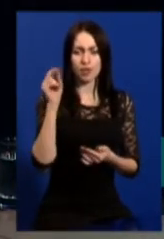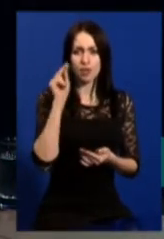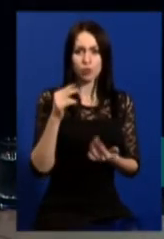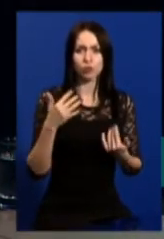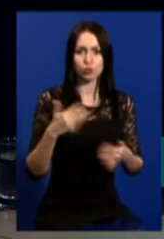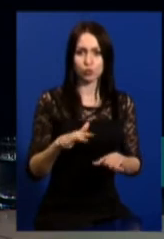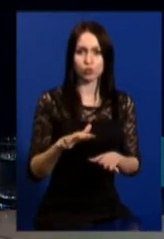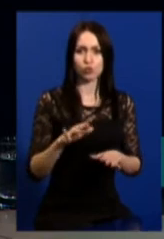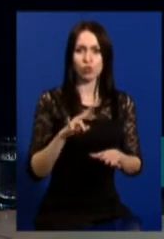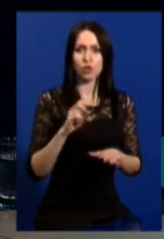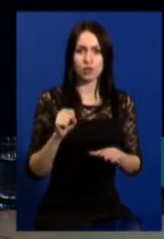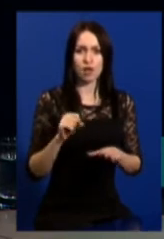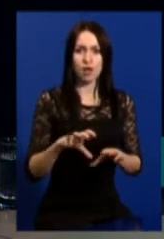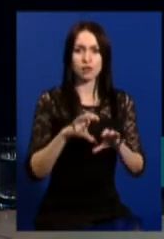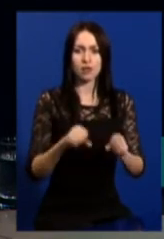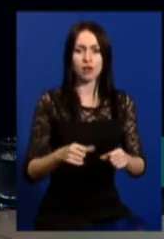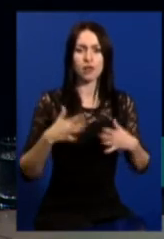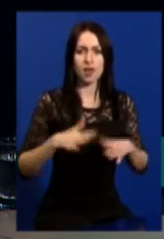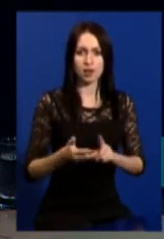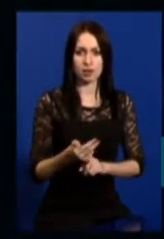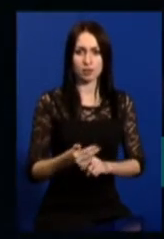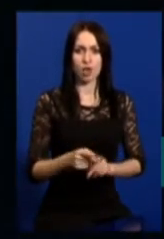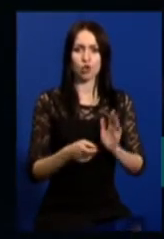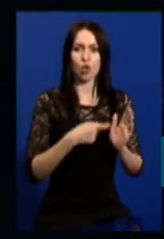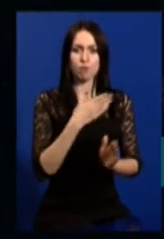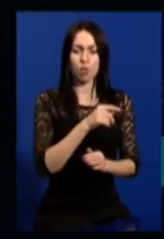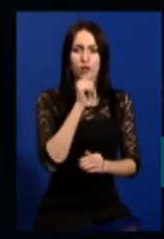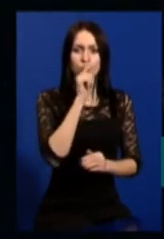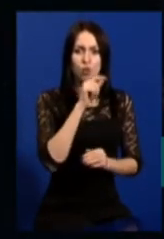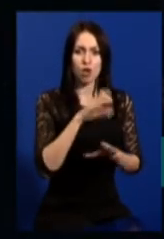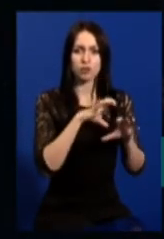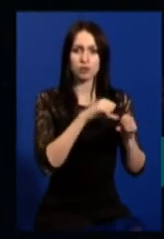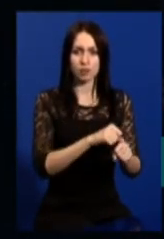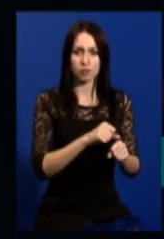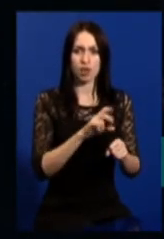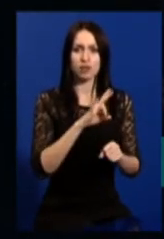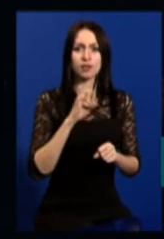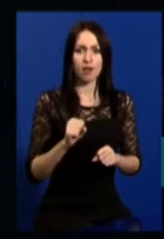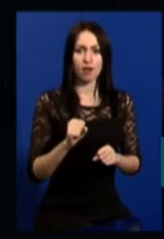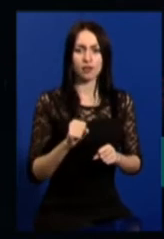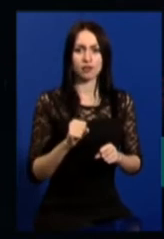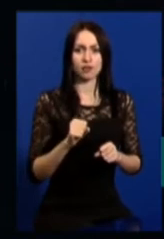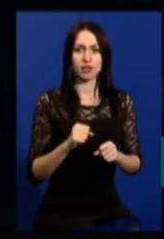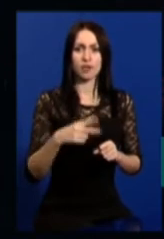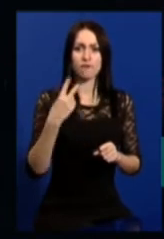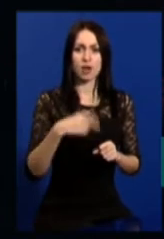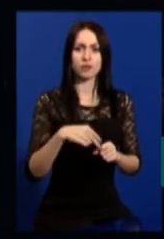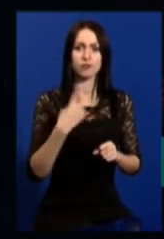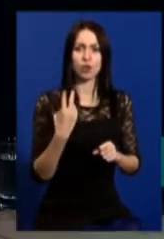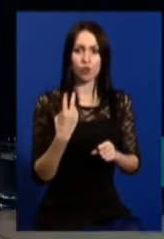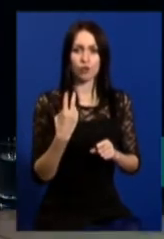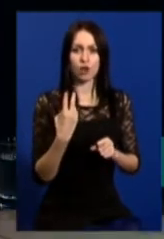на захопленні анексії Криму, на Донбасі, на Луганську, на Донецьку, на 22